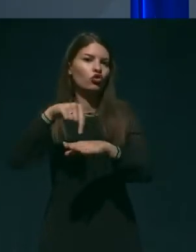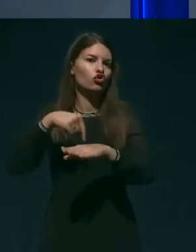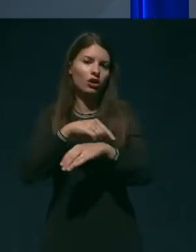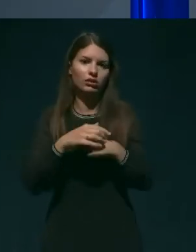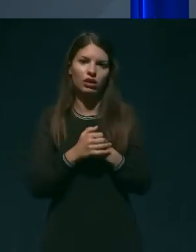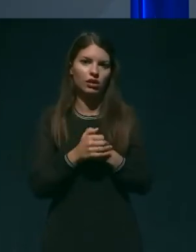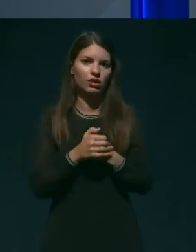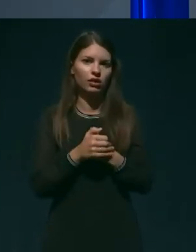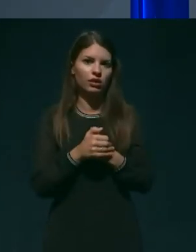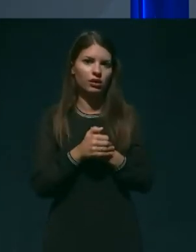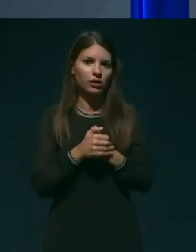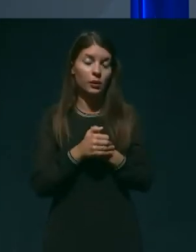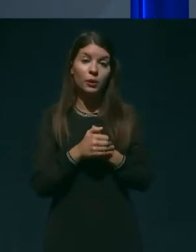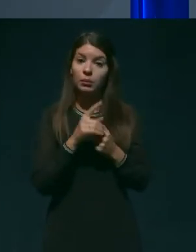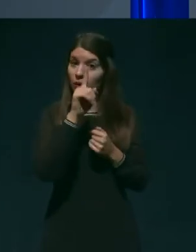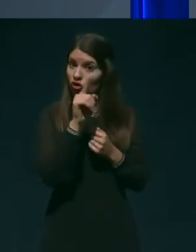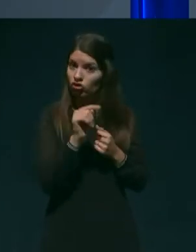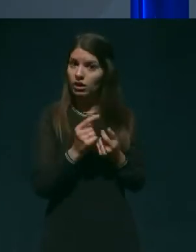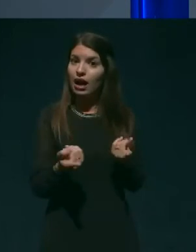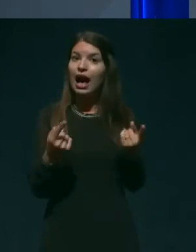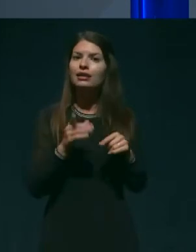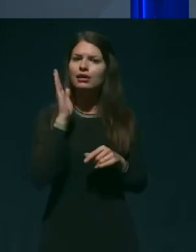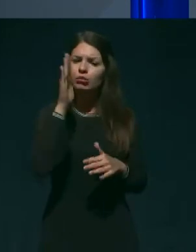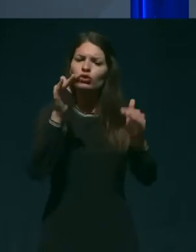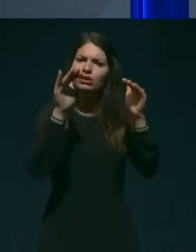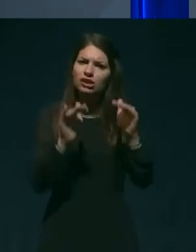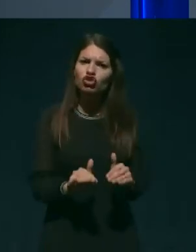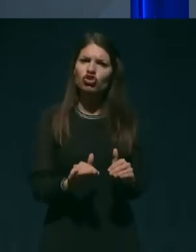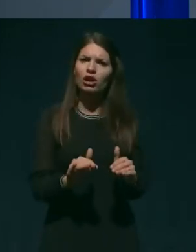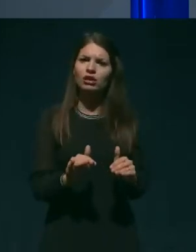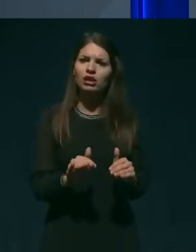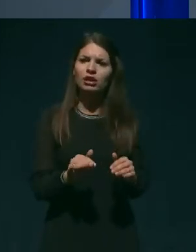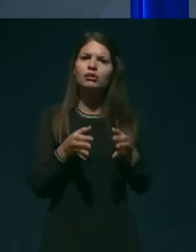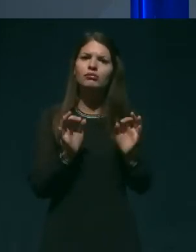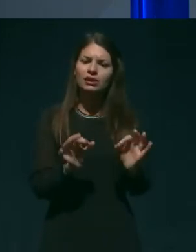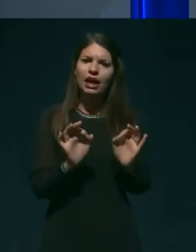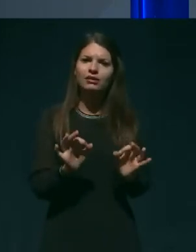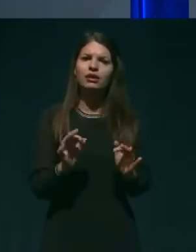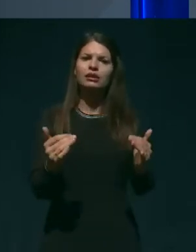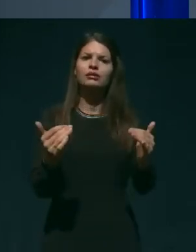A se bodo kaj znižali standardi zaščite recimo v ambulantah,